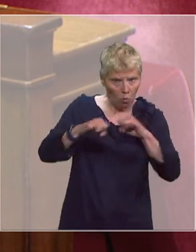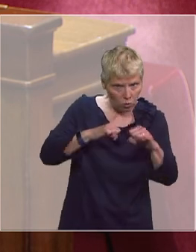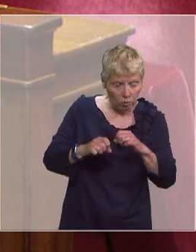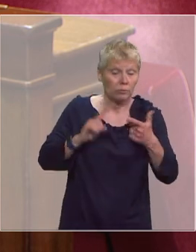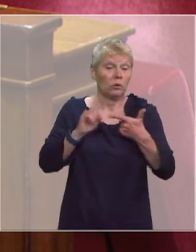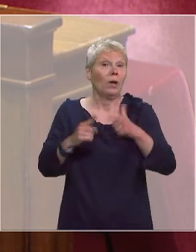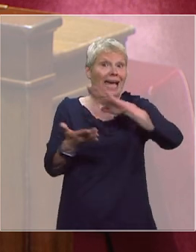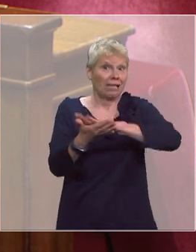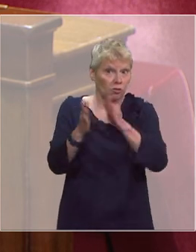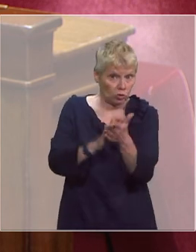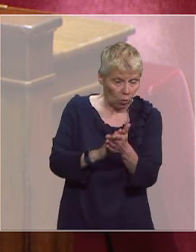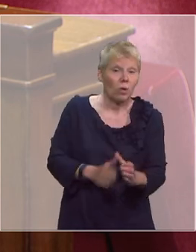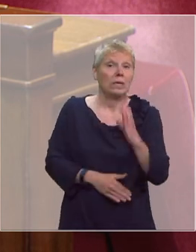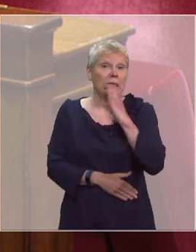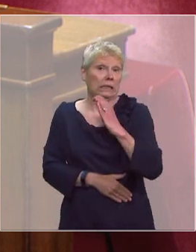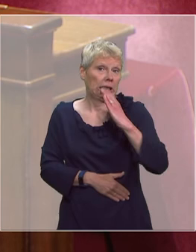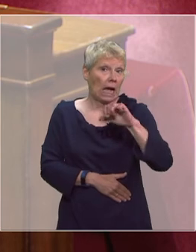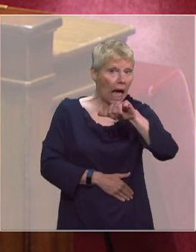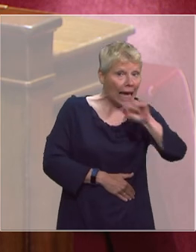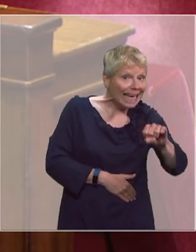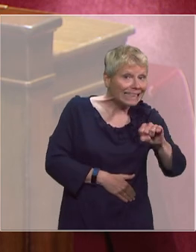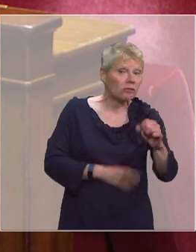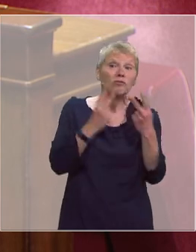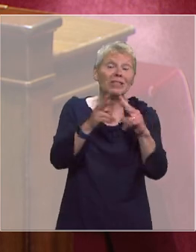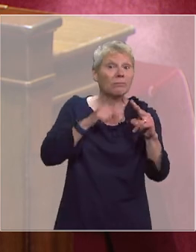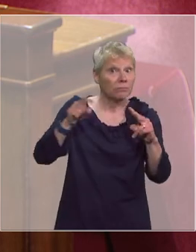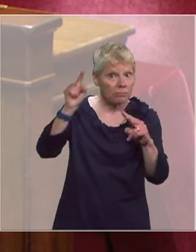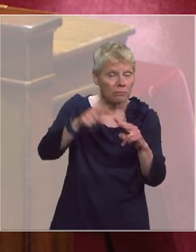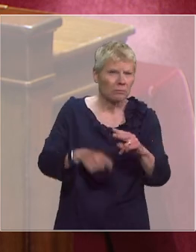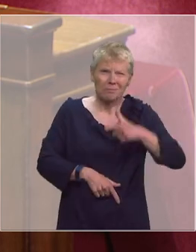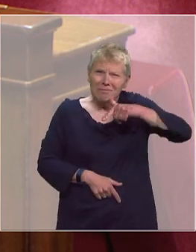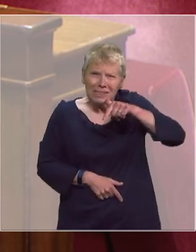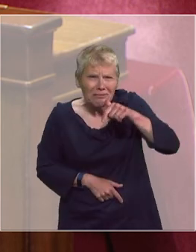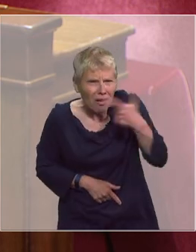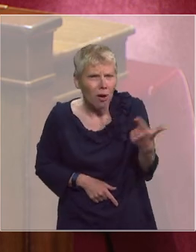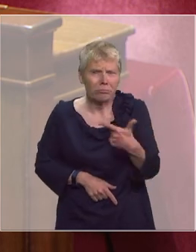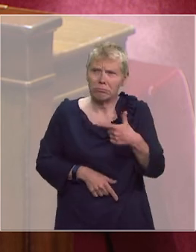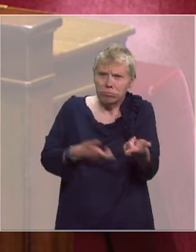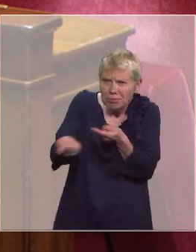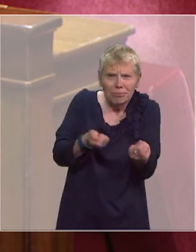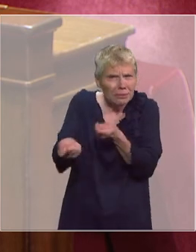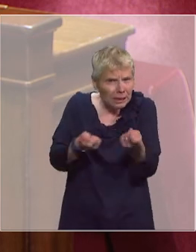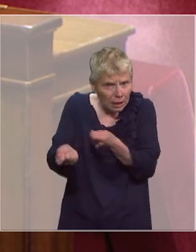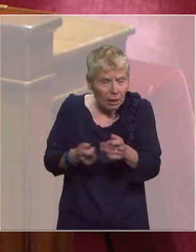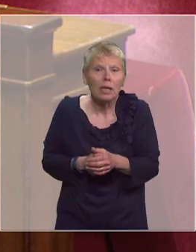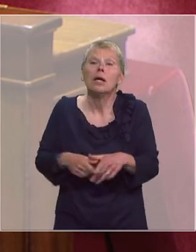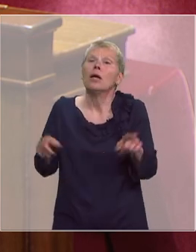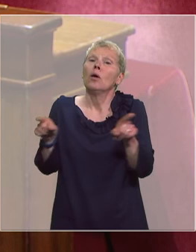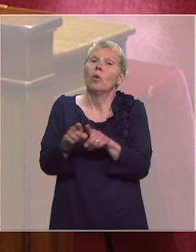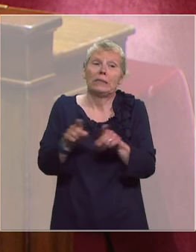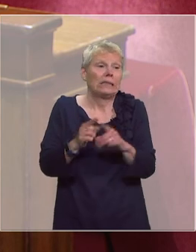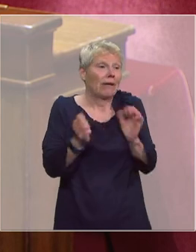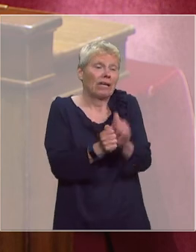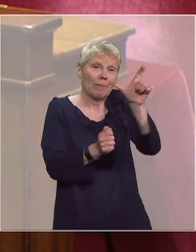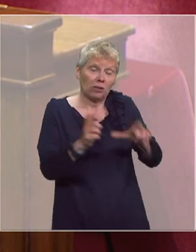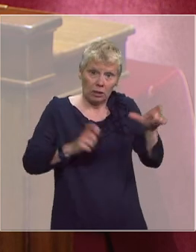et aux centres communaux d'action sociale qui plus que jamais se dépassent pour faire l'impossible. Avec Julien Denormandie, nous